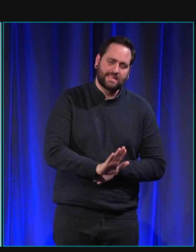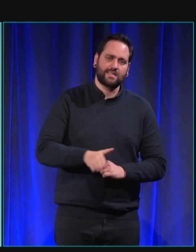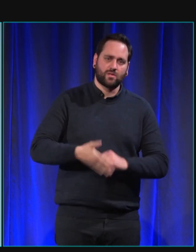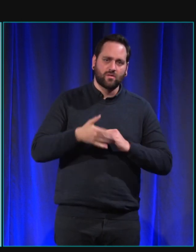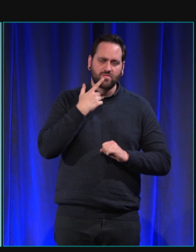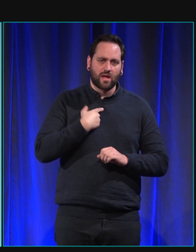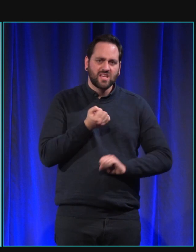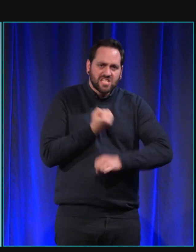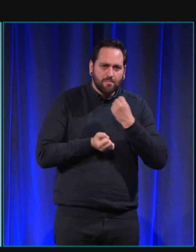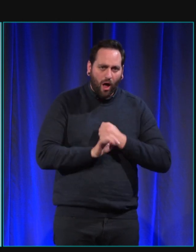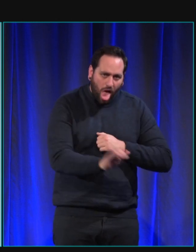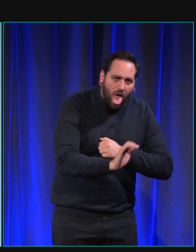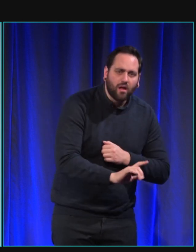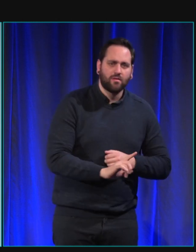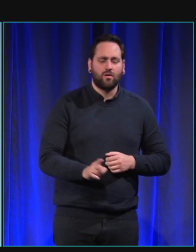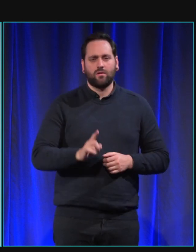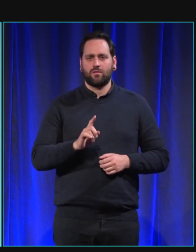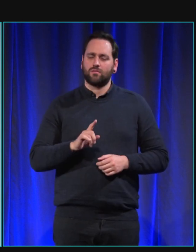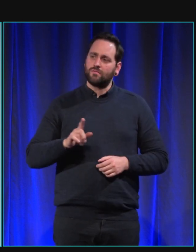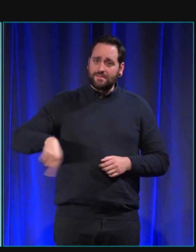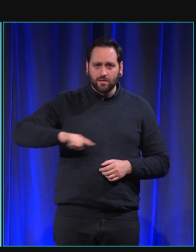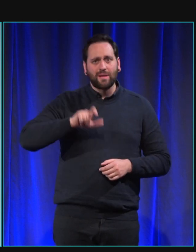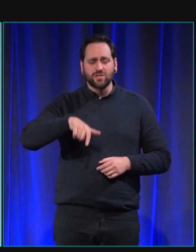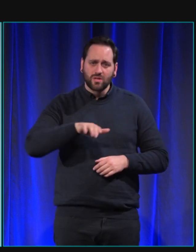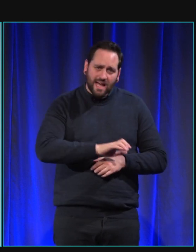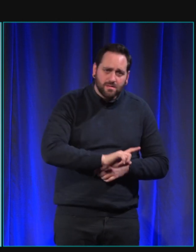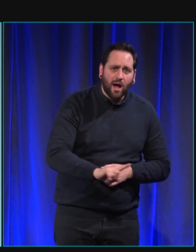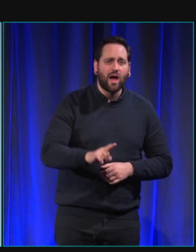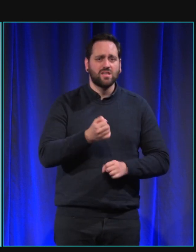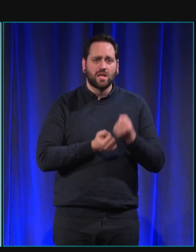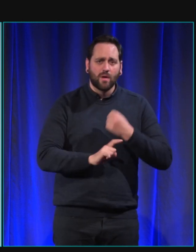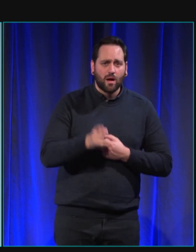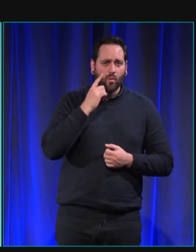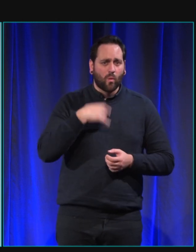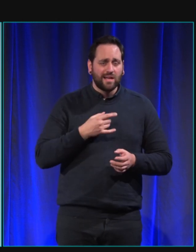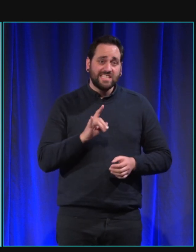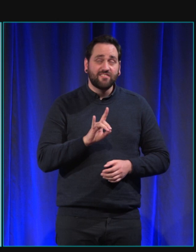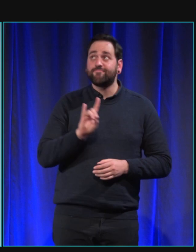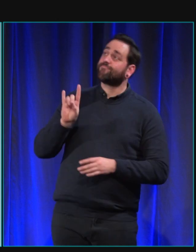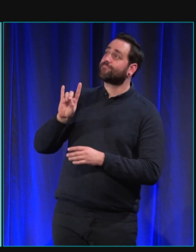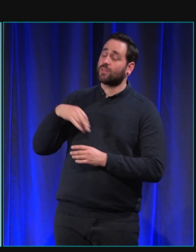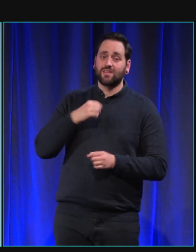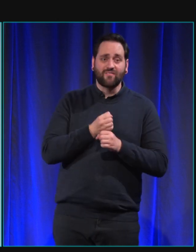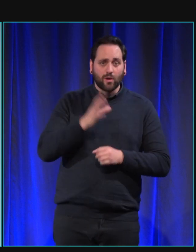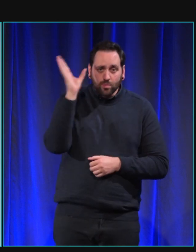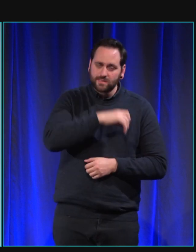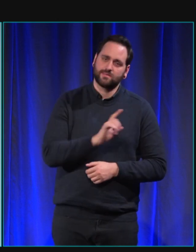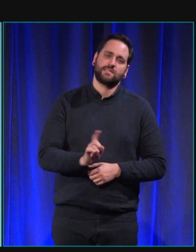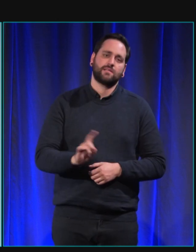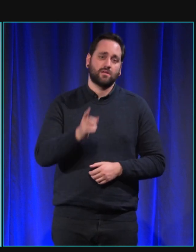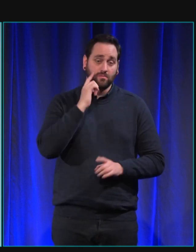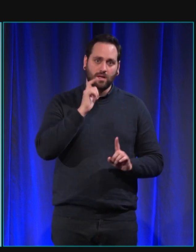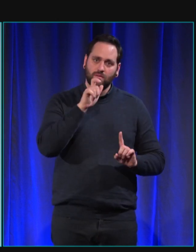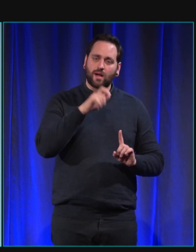sécurise une personne il ne faut pas le caresser il ne faut pas le déranger parce qu'après le temps qu'il se remette au travail la personne est